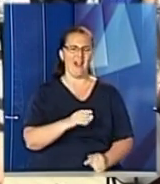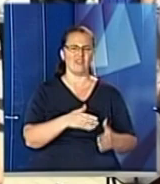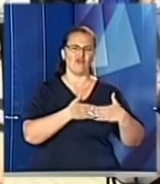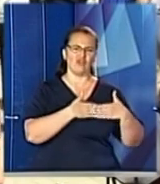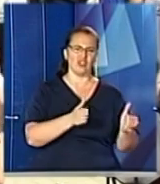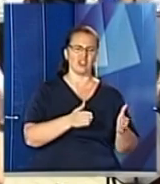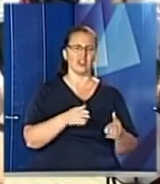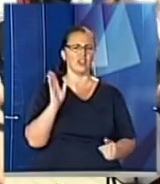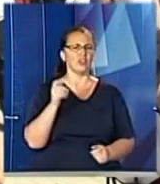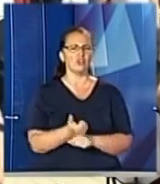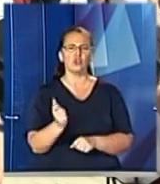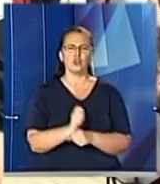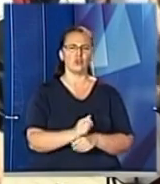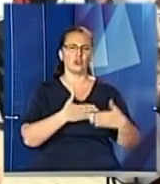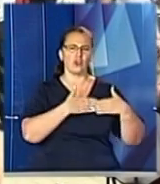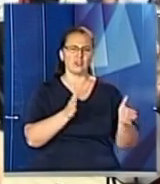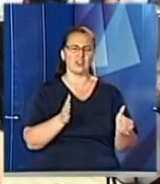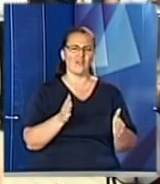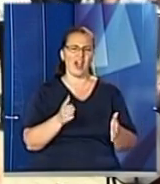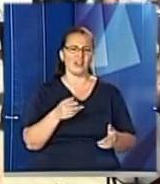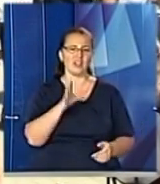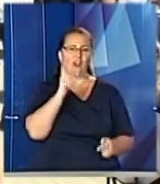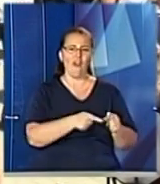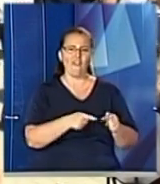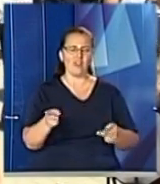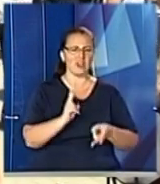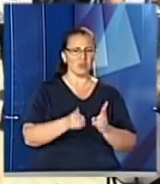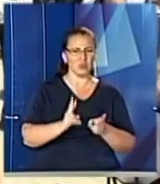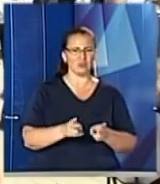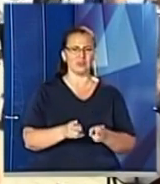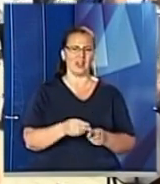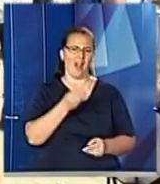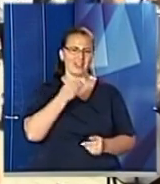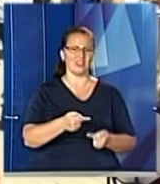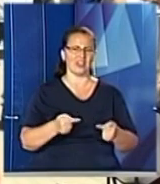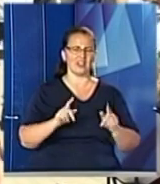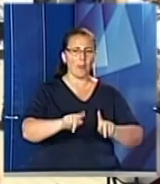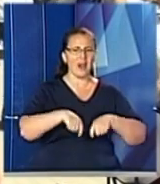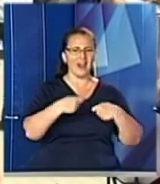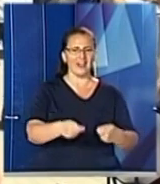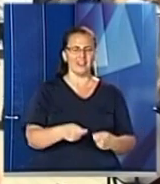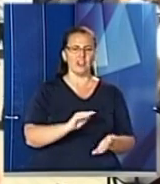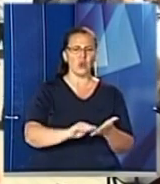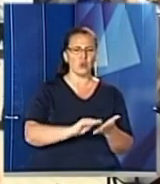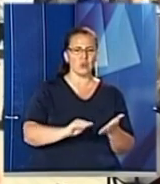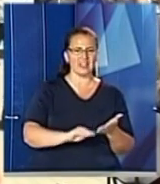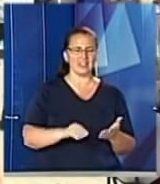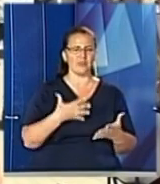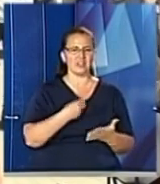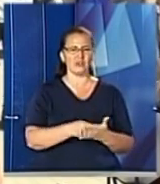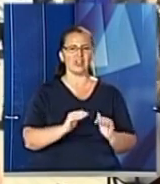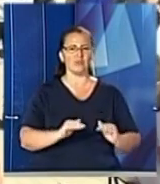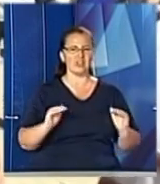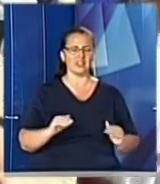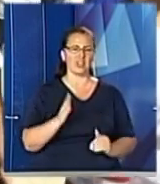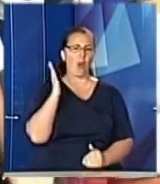розкриваються в його душі, власне, під час приготування їжі, під час півготування відповідних страв. Вони передають свої рецепти своїм діткам, майбутнім господиням